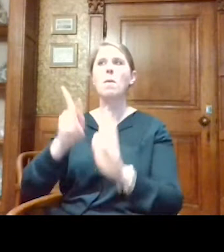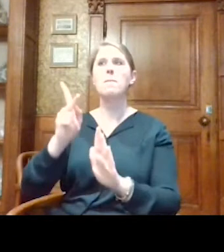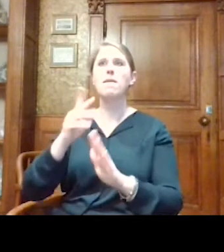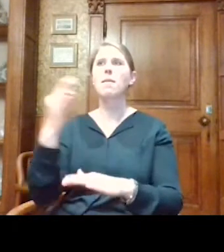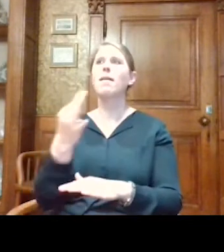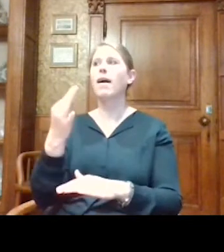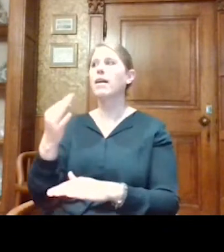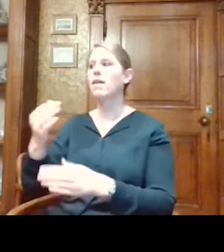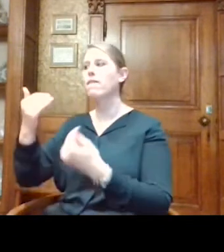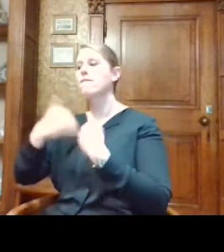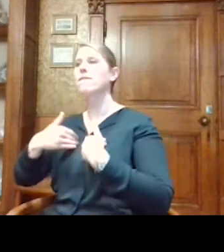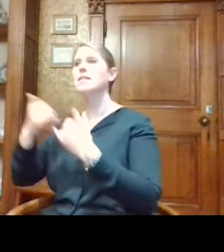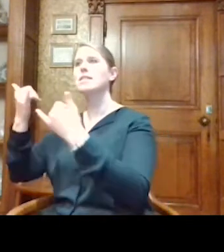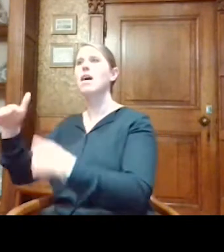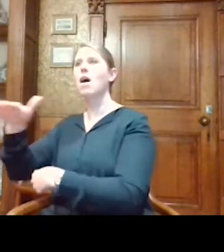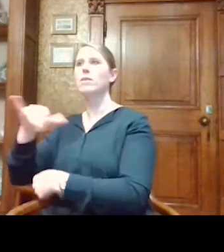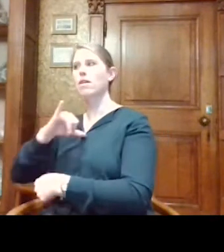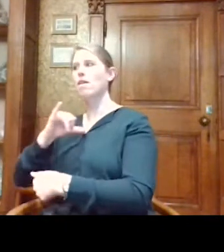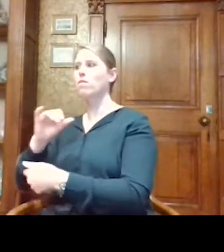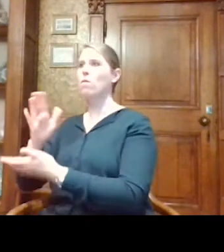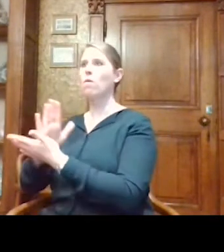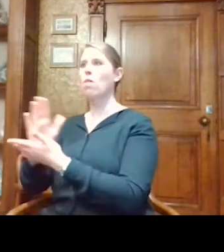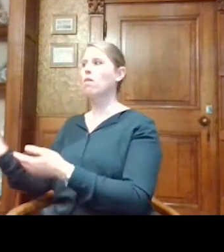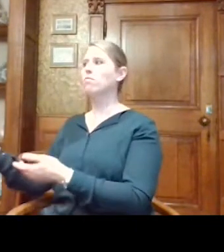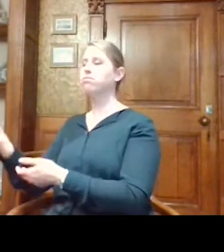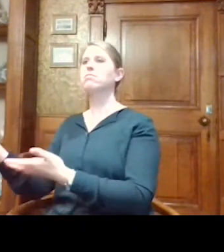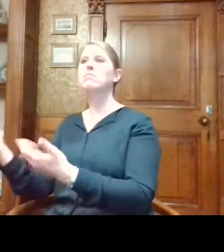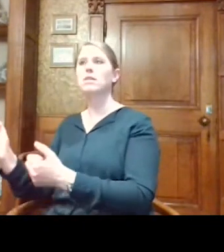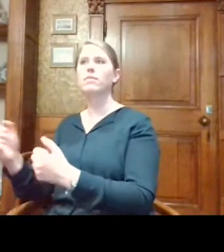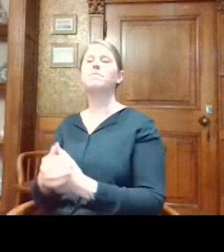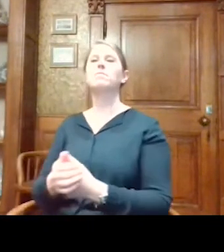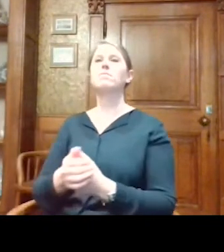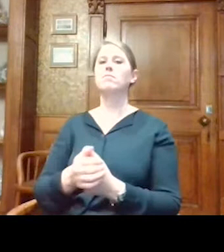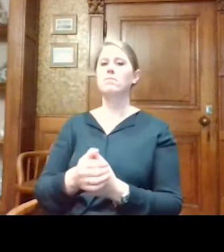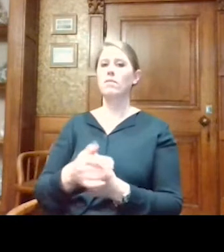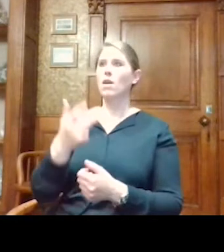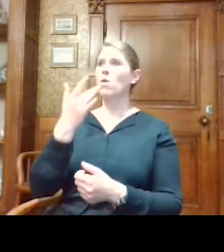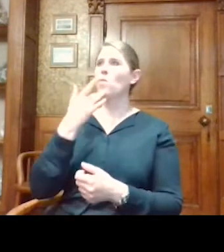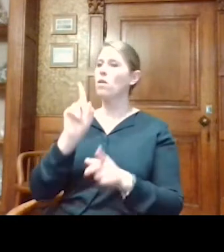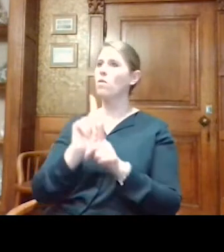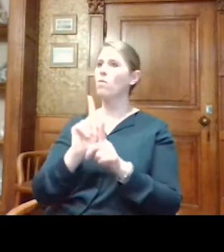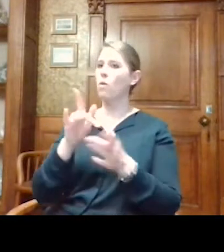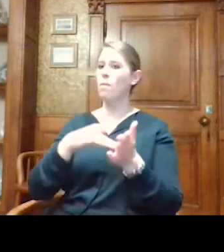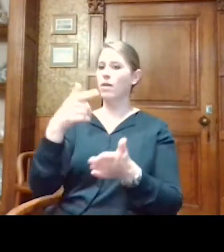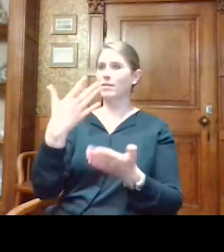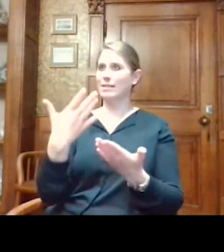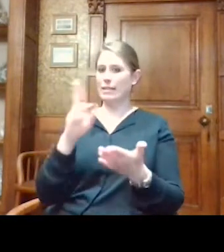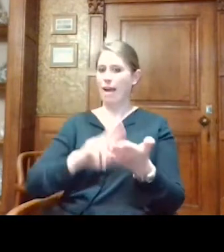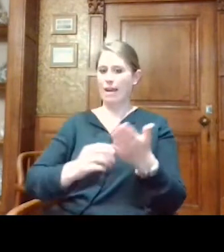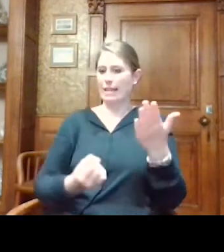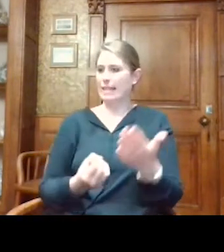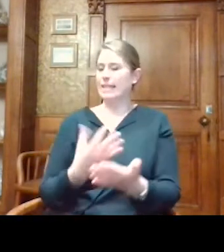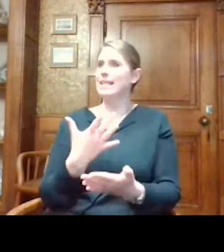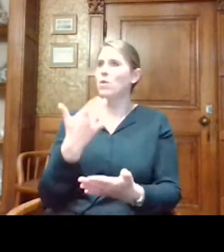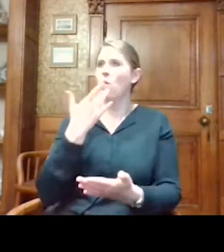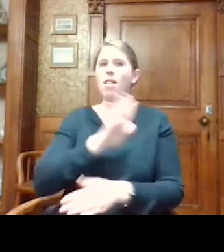omgeving waar er misschien hulp voor handen is. Dus ik wil, omdat we ook van een leeg plat vertrekken, de